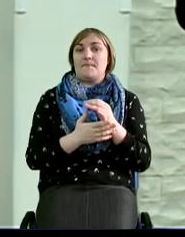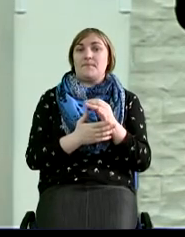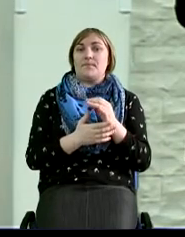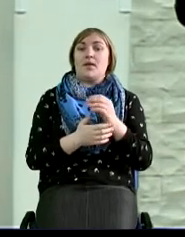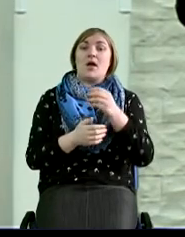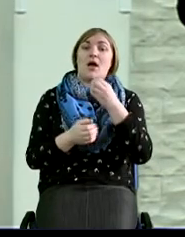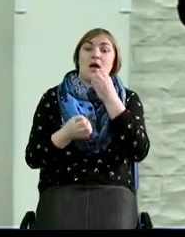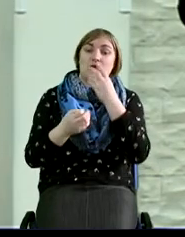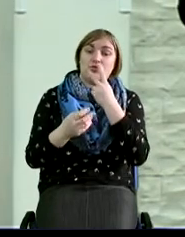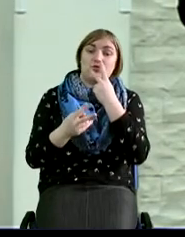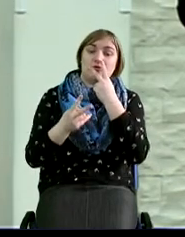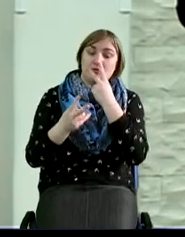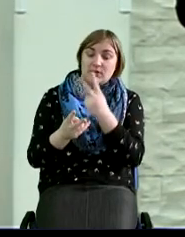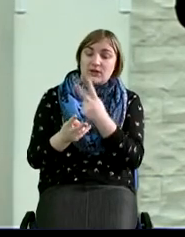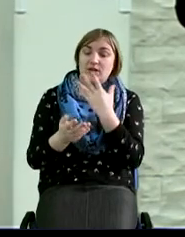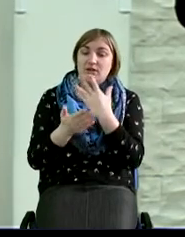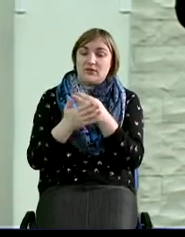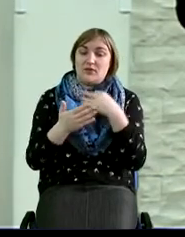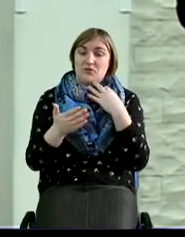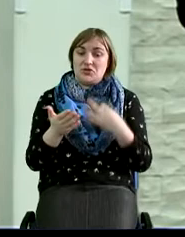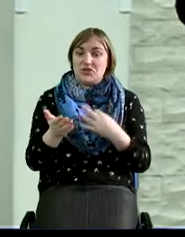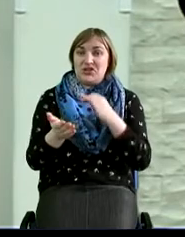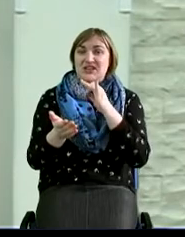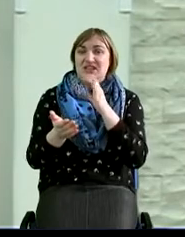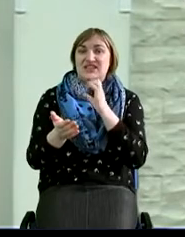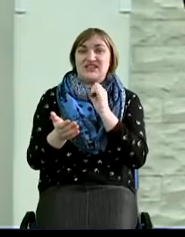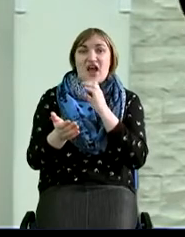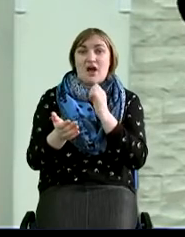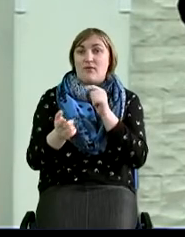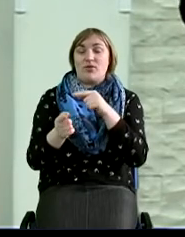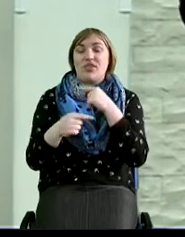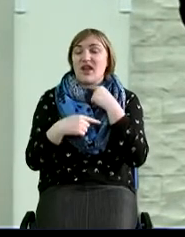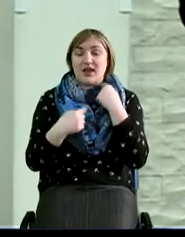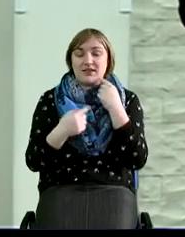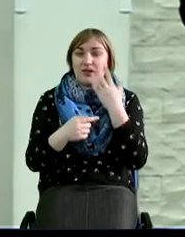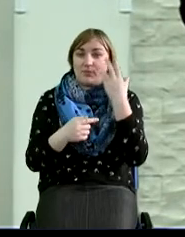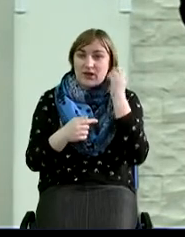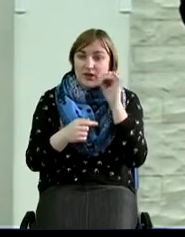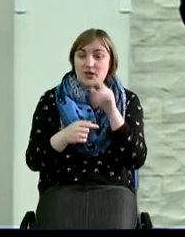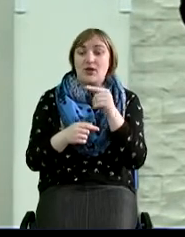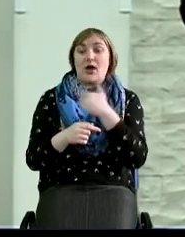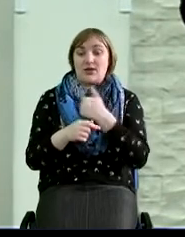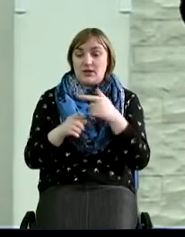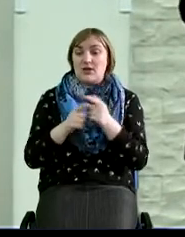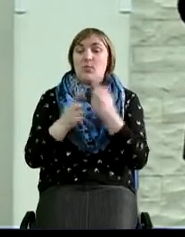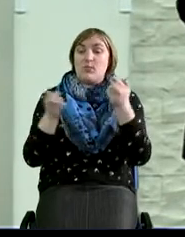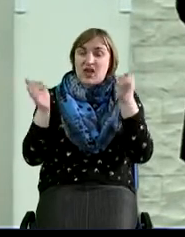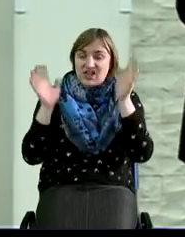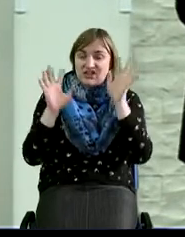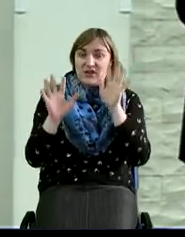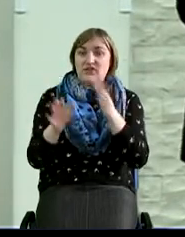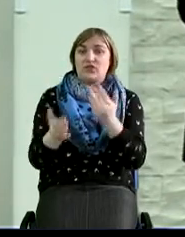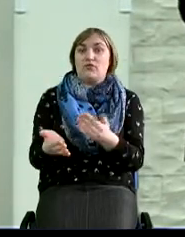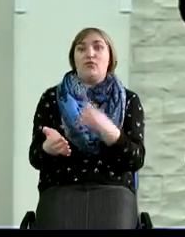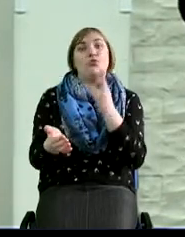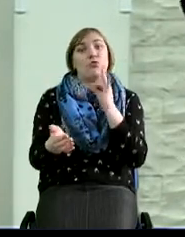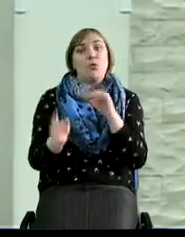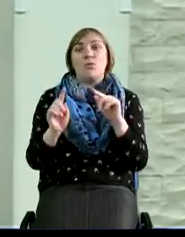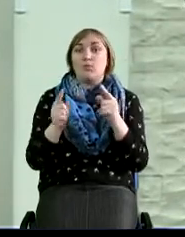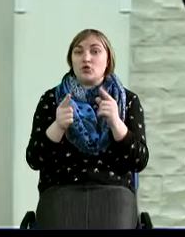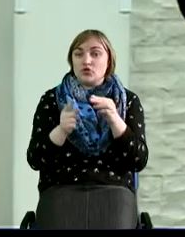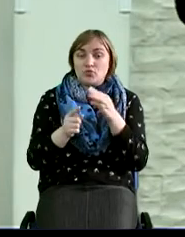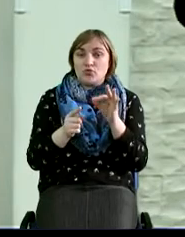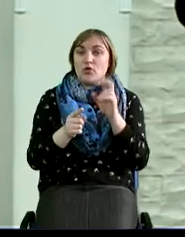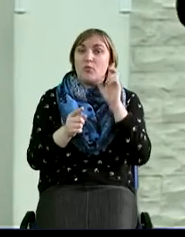смотрел. Мы видим, что он не хотел его ни проклинать, ничего. Он хотел его также благословить. Но почему-то